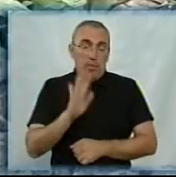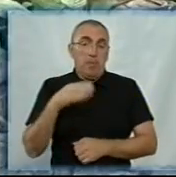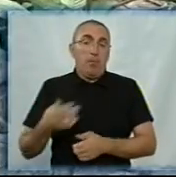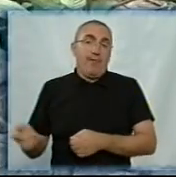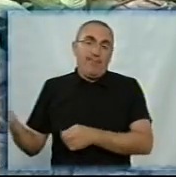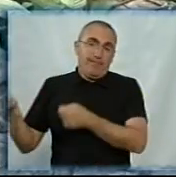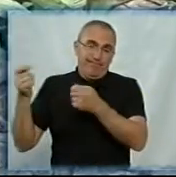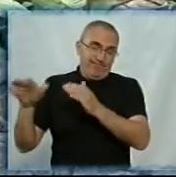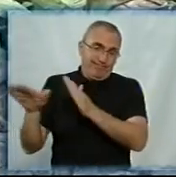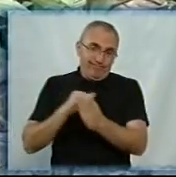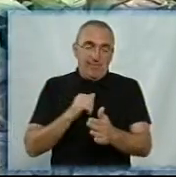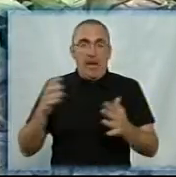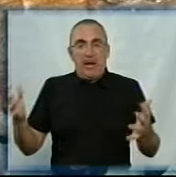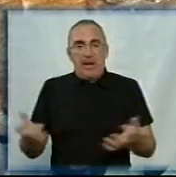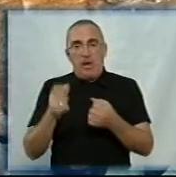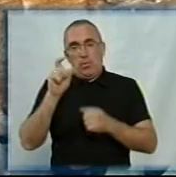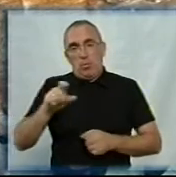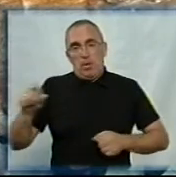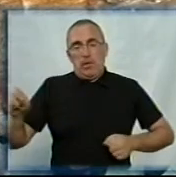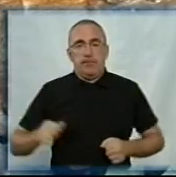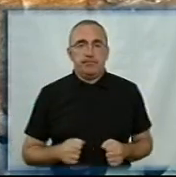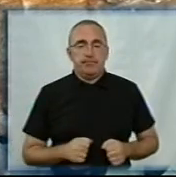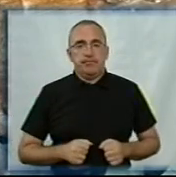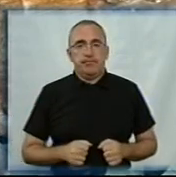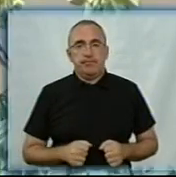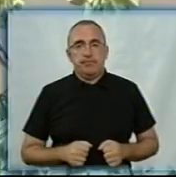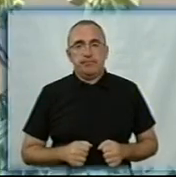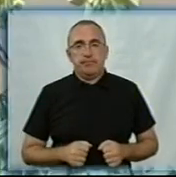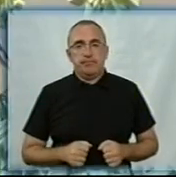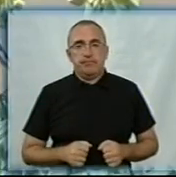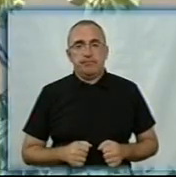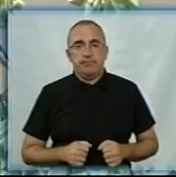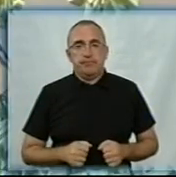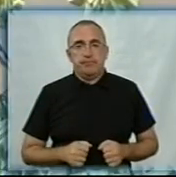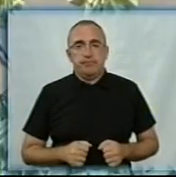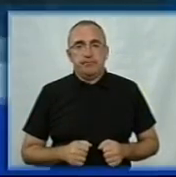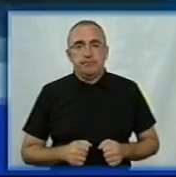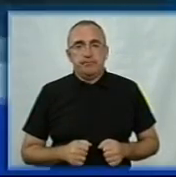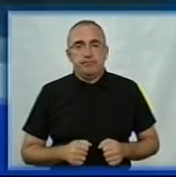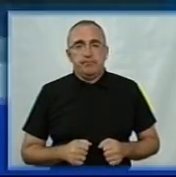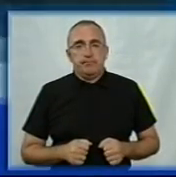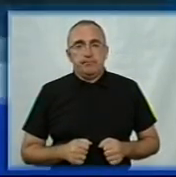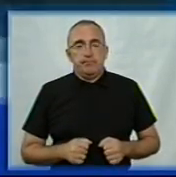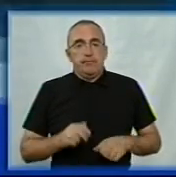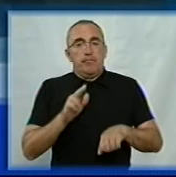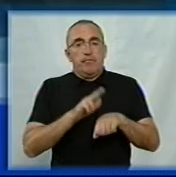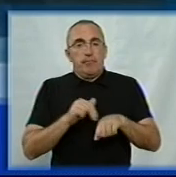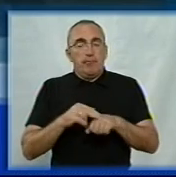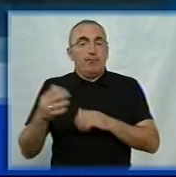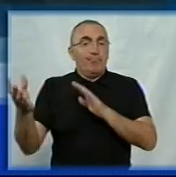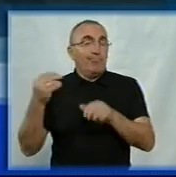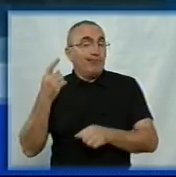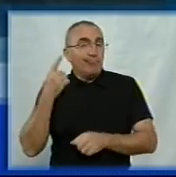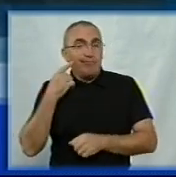рятувальників. Олена Жикалова, Антоніна Крейтор, Роман Сташенко, Руслан Фошка. Новини на Суспільному. Кропивницький. Поліція отримала